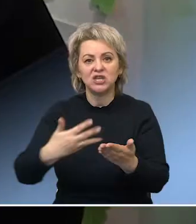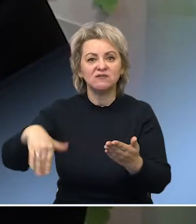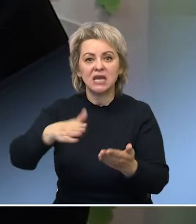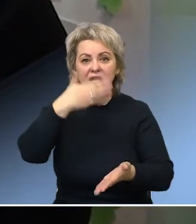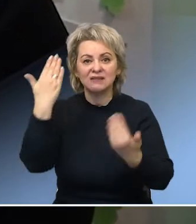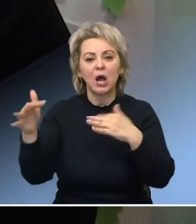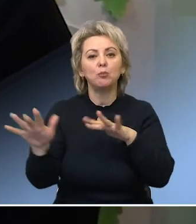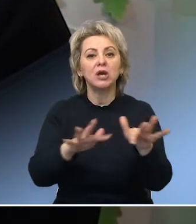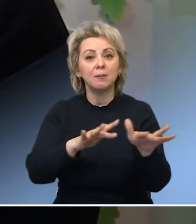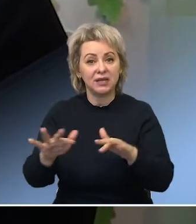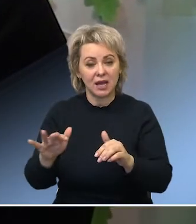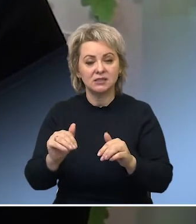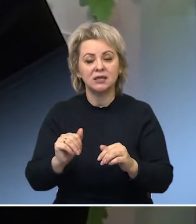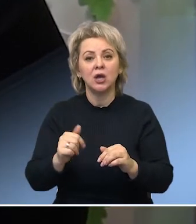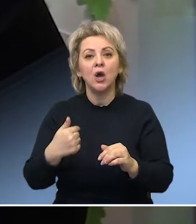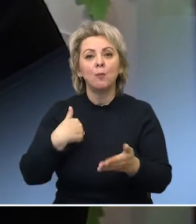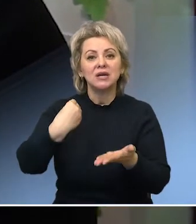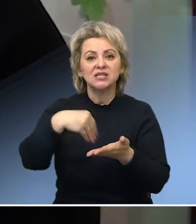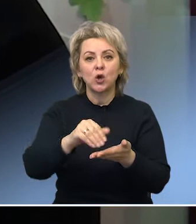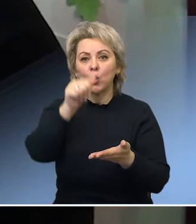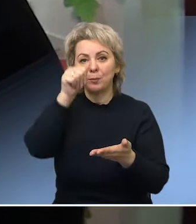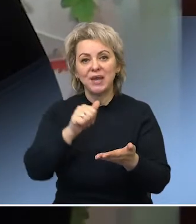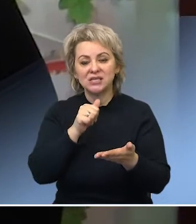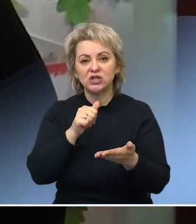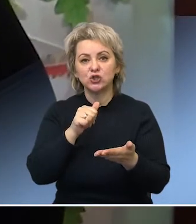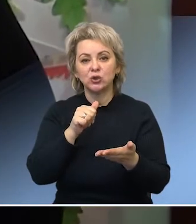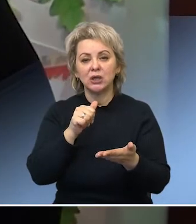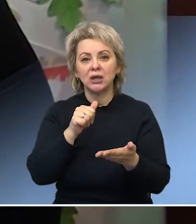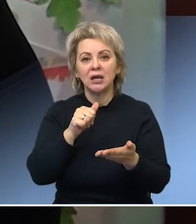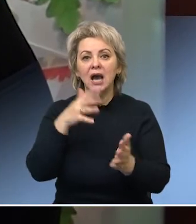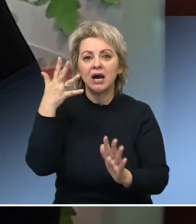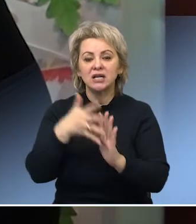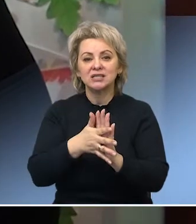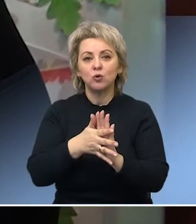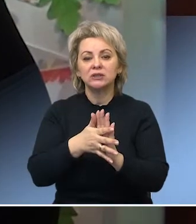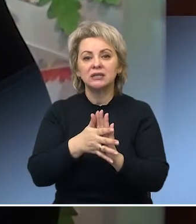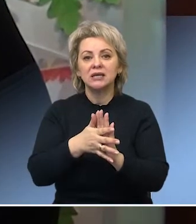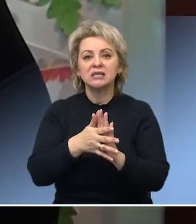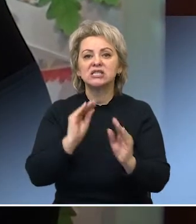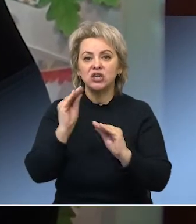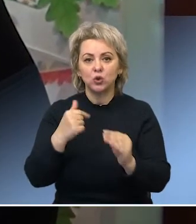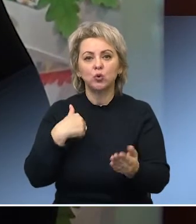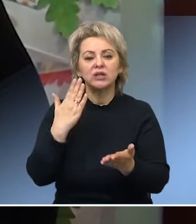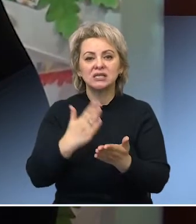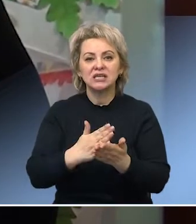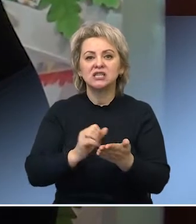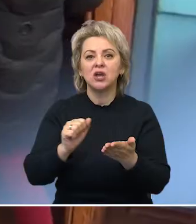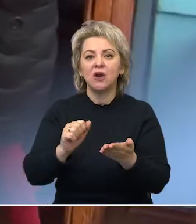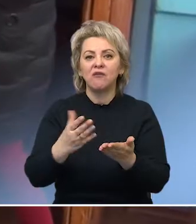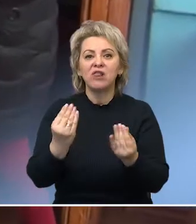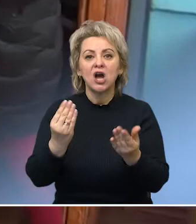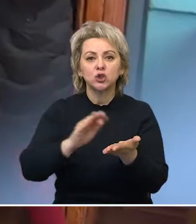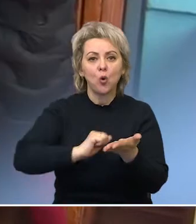Мы закупили месячный расход дезинфицирующих средств. У нас ведется влажная уборка всего.